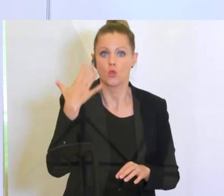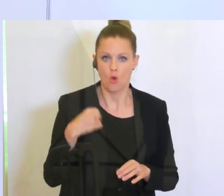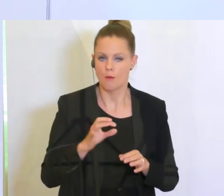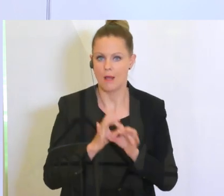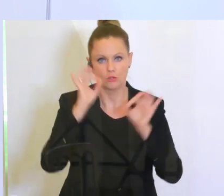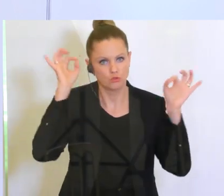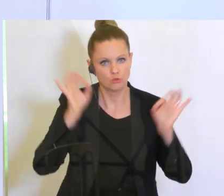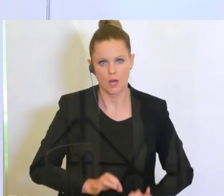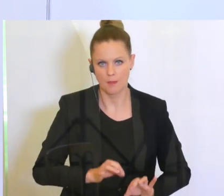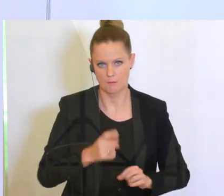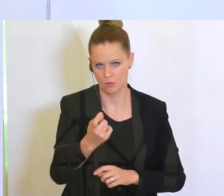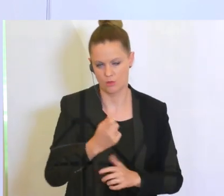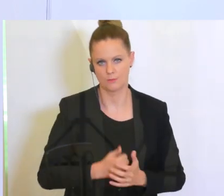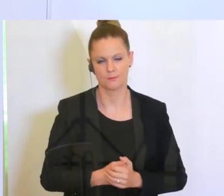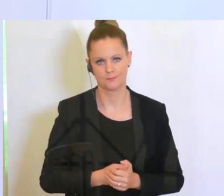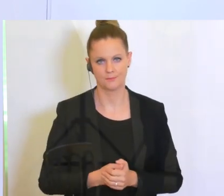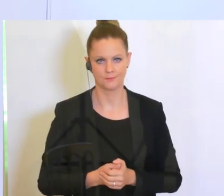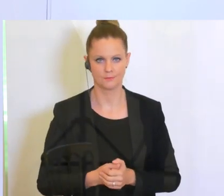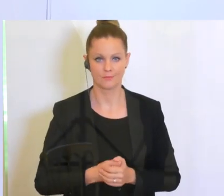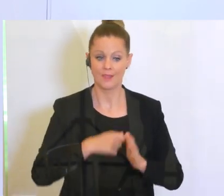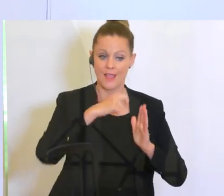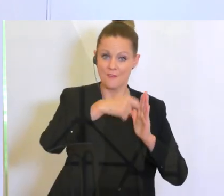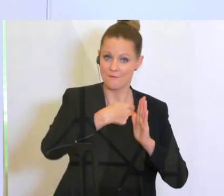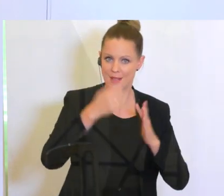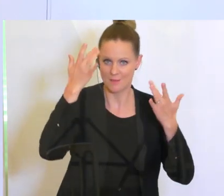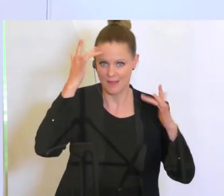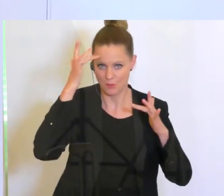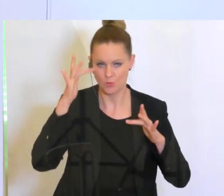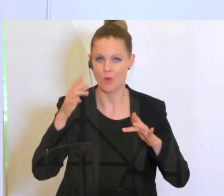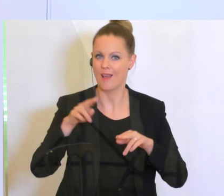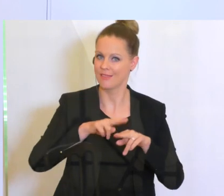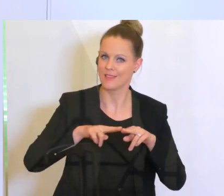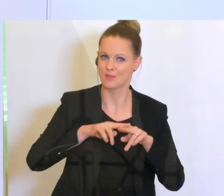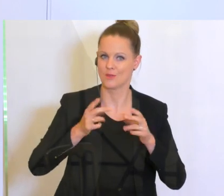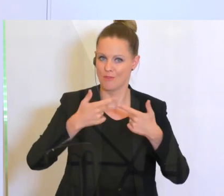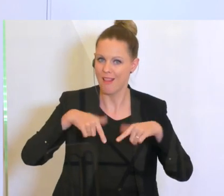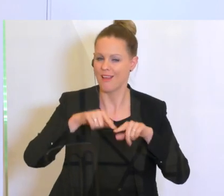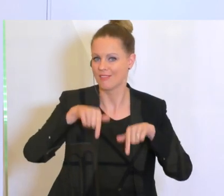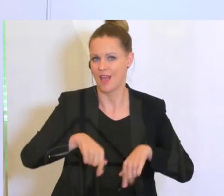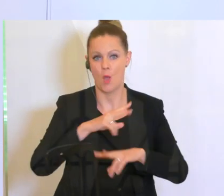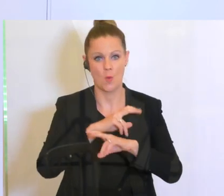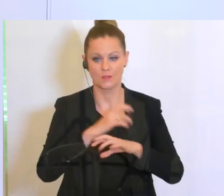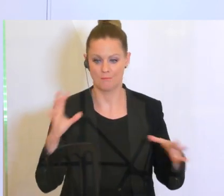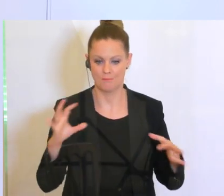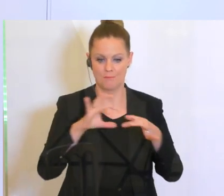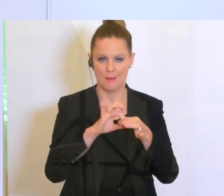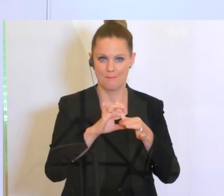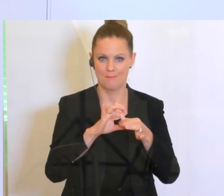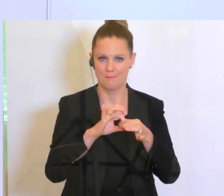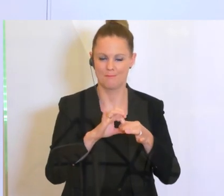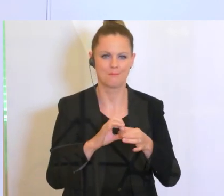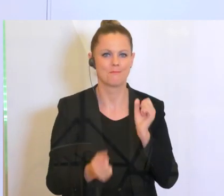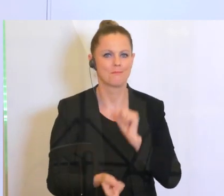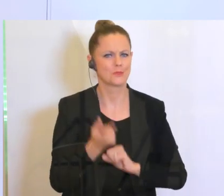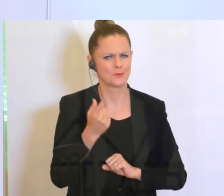verschlimmert. Film- und Kulturnation Österreich, das gehört zusammen, gerade wenn